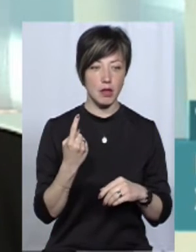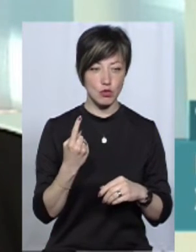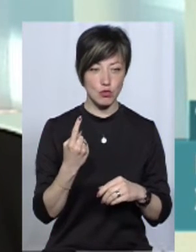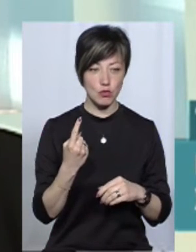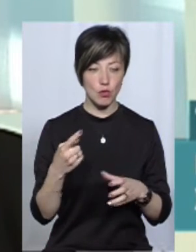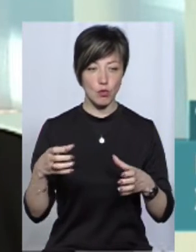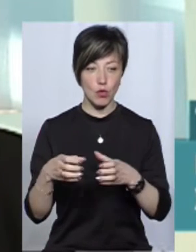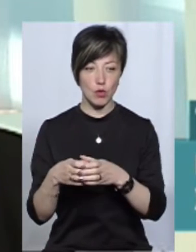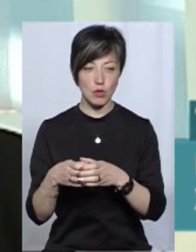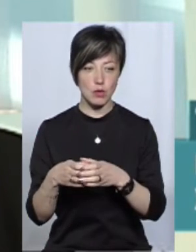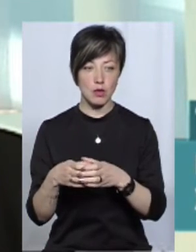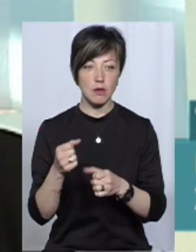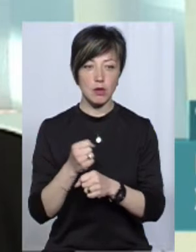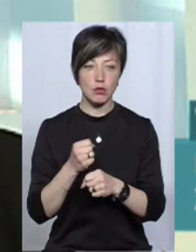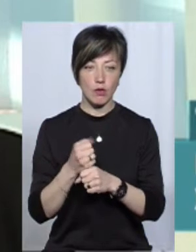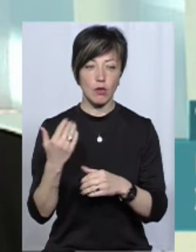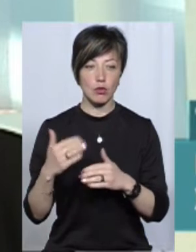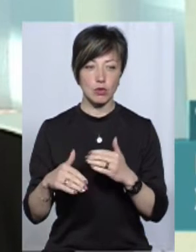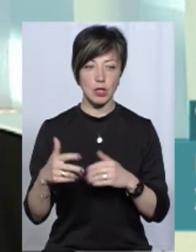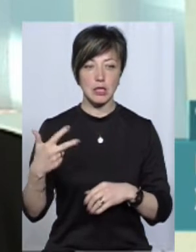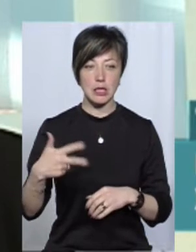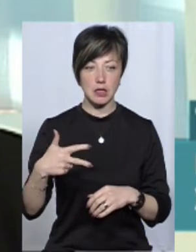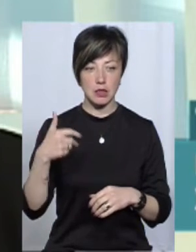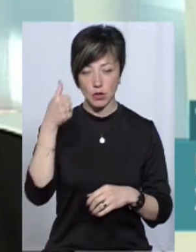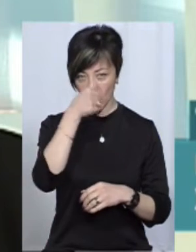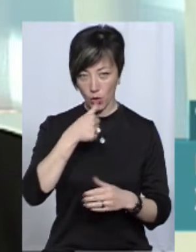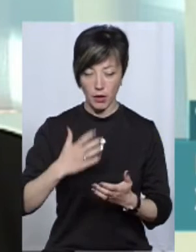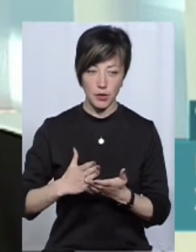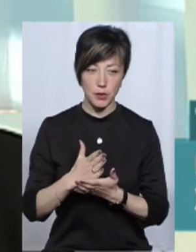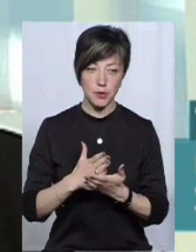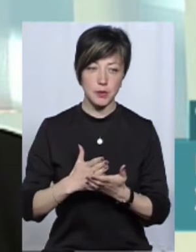блокі відпрацював він вже 30 років.